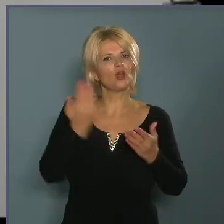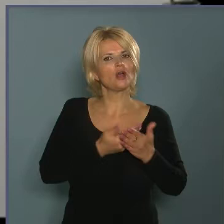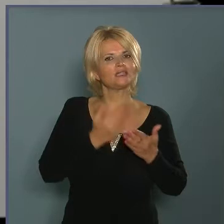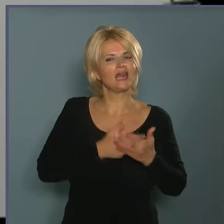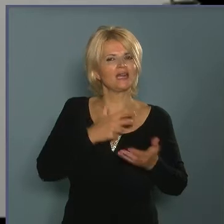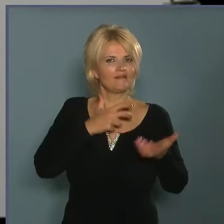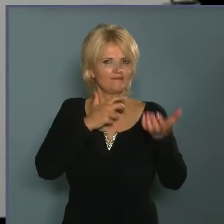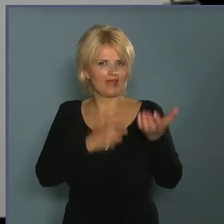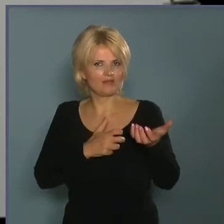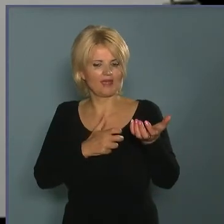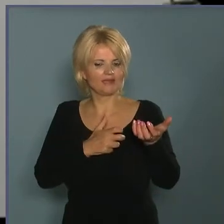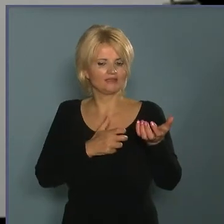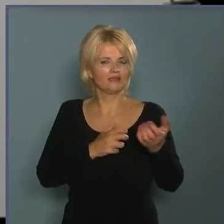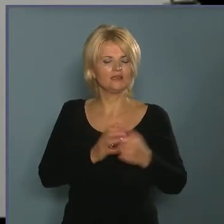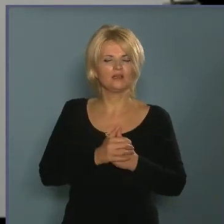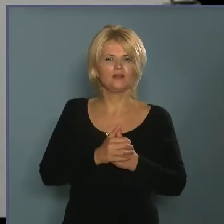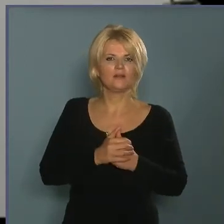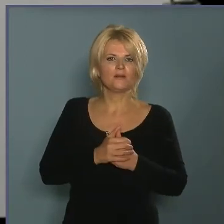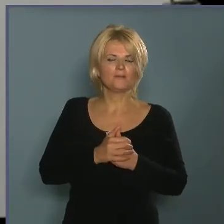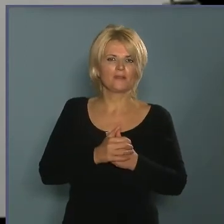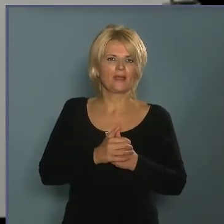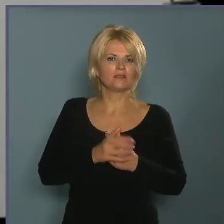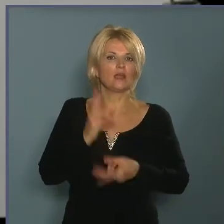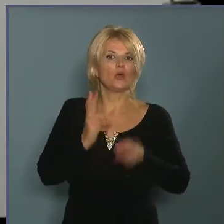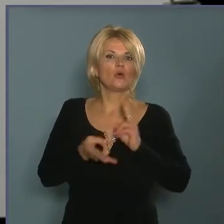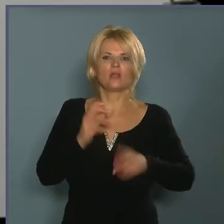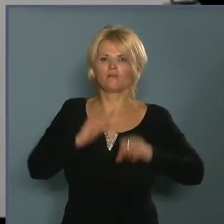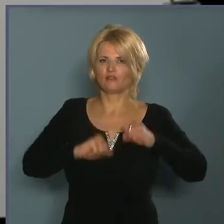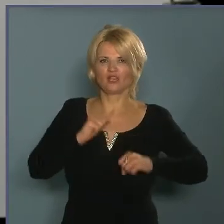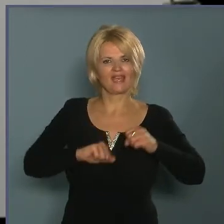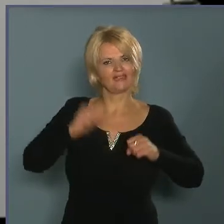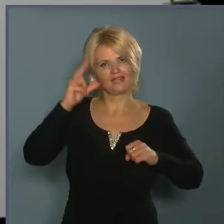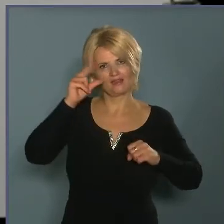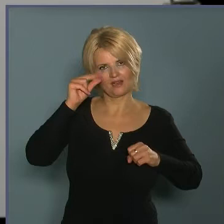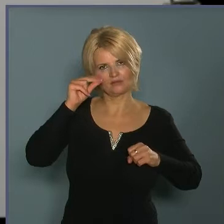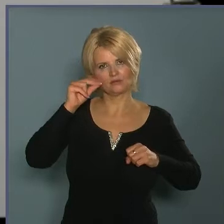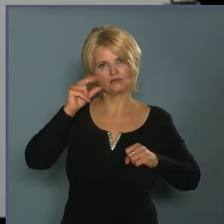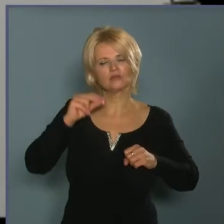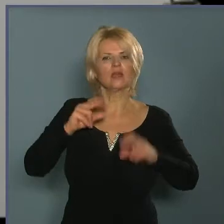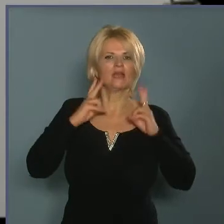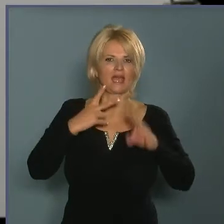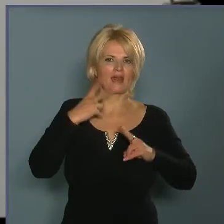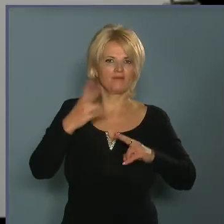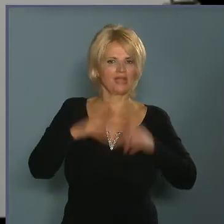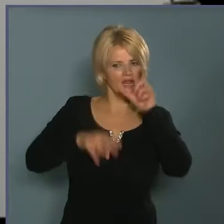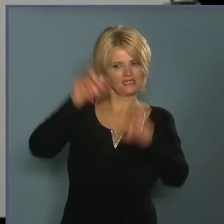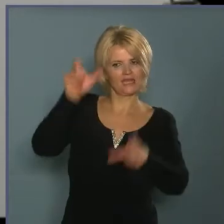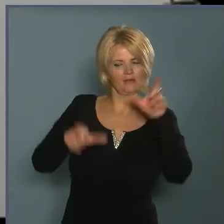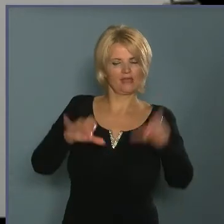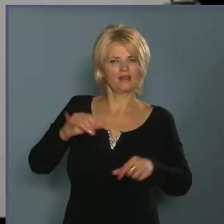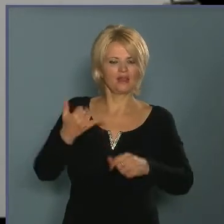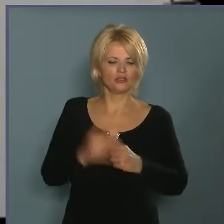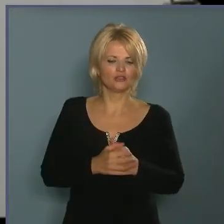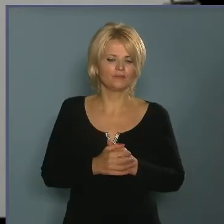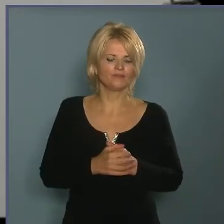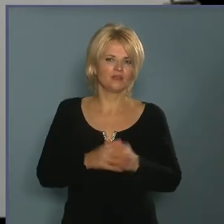nem úgymond csőlátással viselkedtek az adott ügyben. Annyit azért két-három nap múlva azért beszélgettünk újra, amikor már egy kicsit